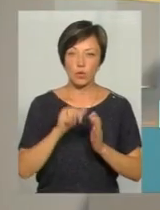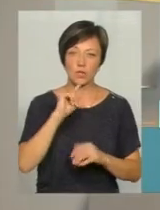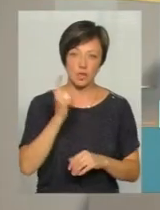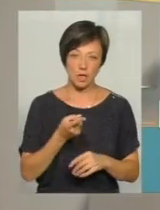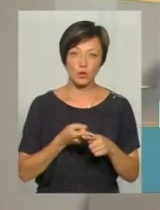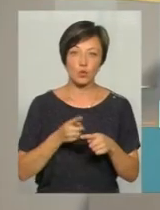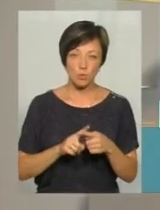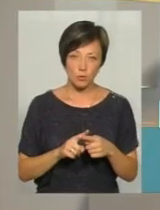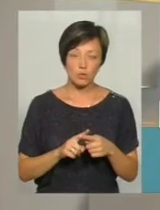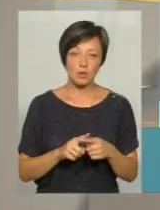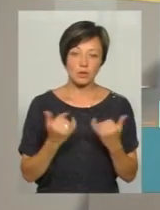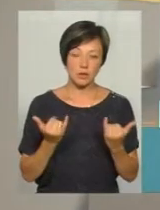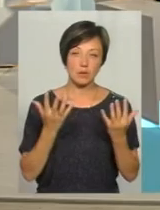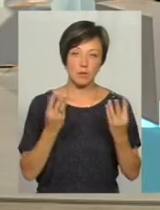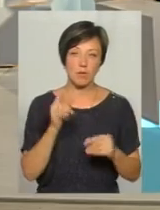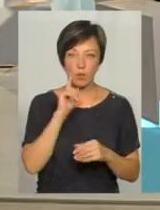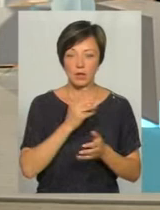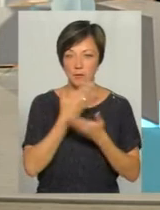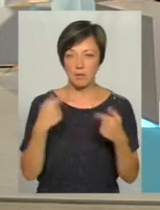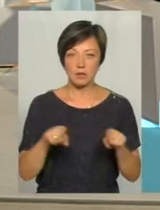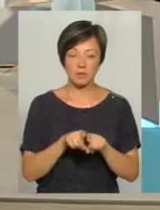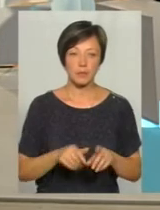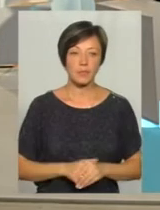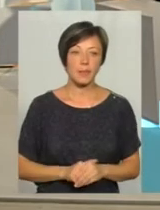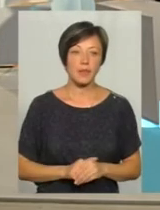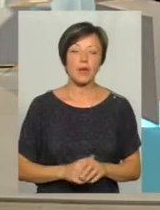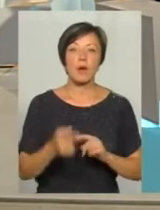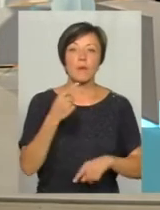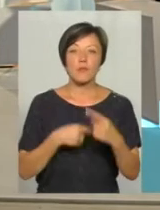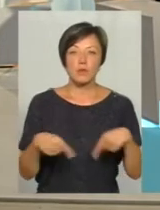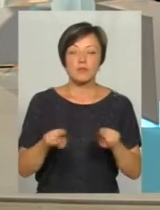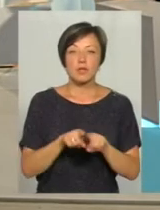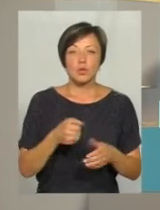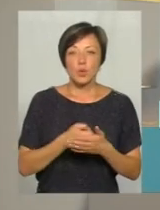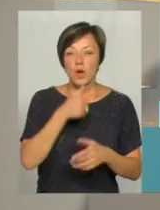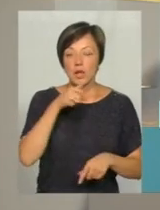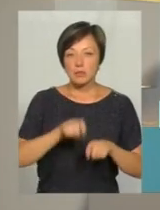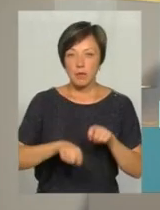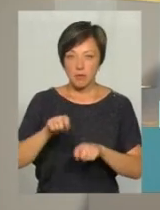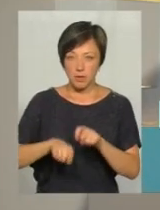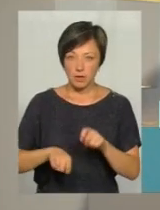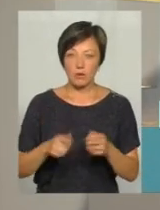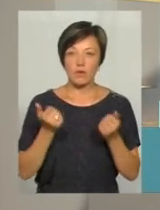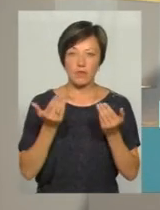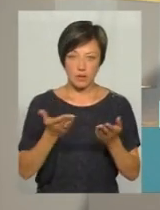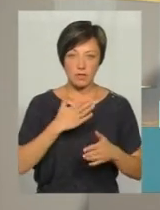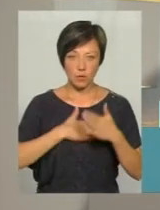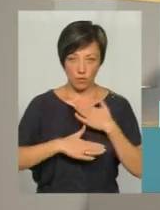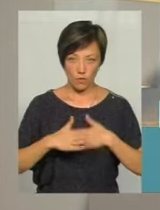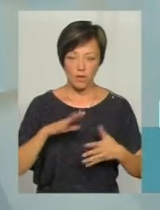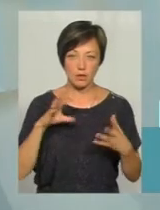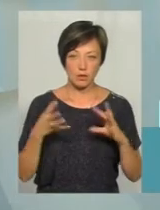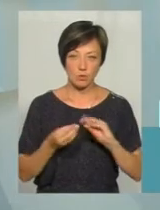Тому на даний момент поки ще немає таких даних. Дякую. Тоді повернемося все ж таки до експерименту. А ви задоволені були